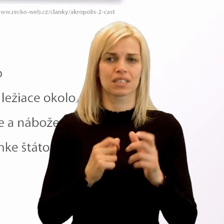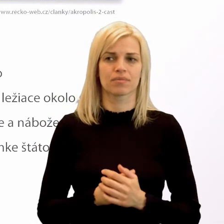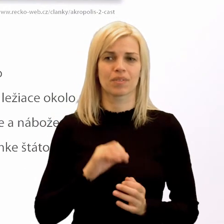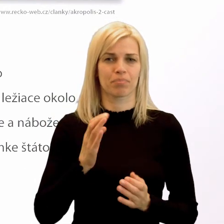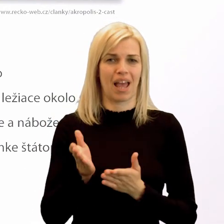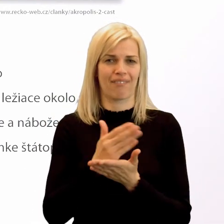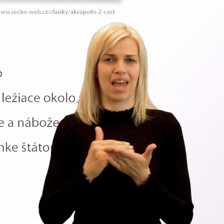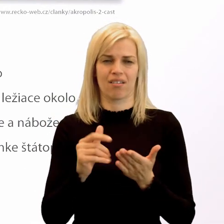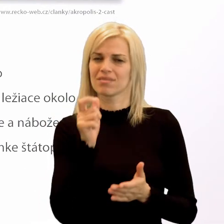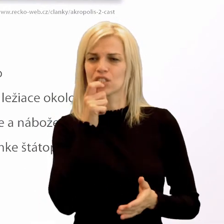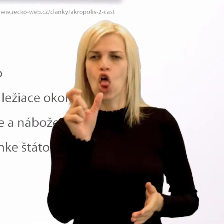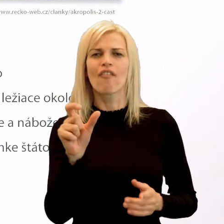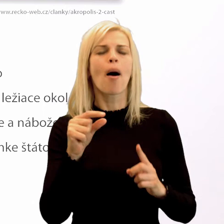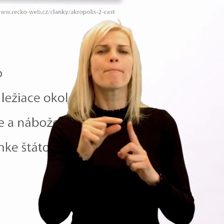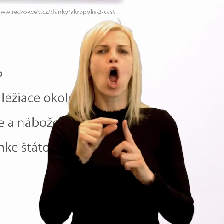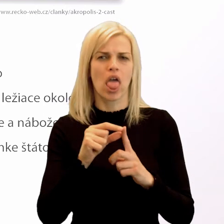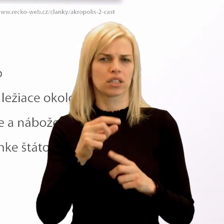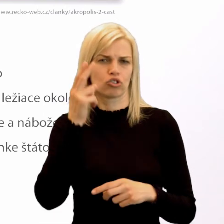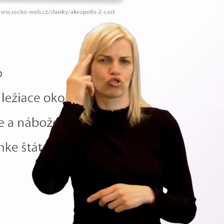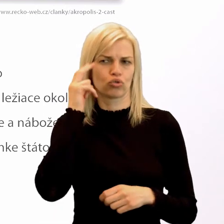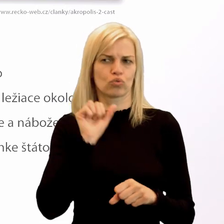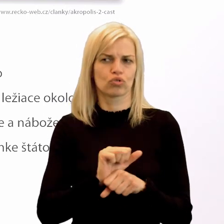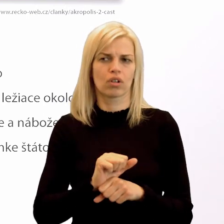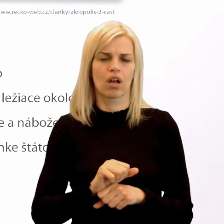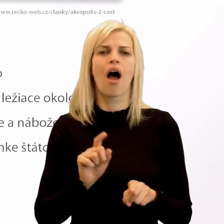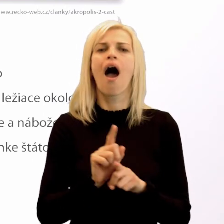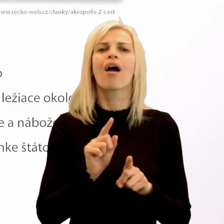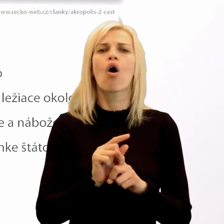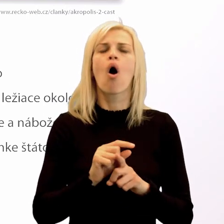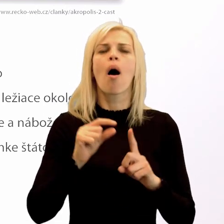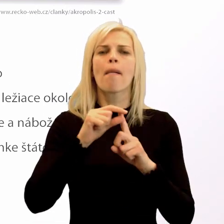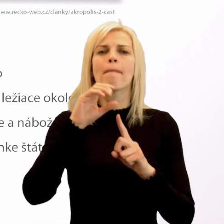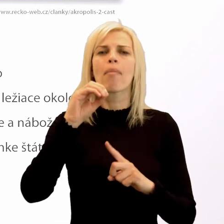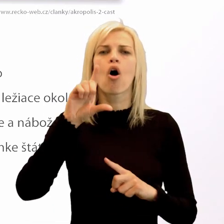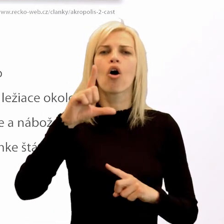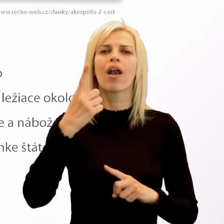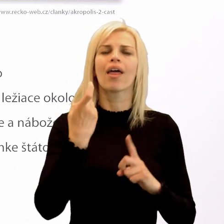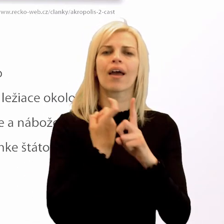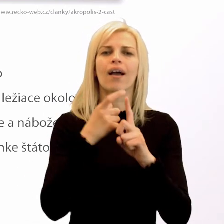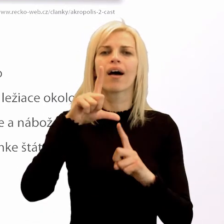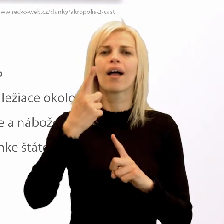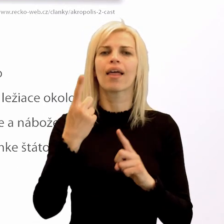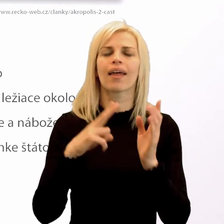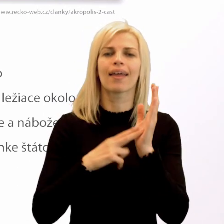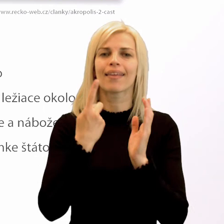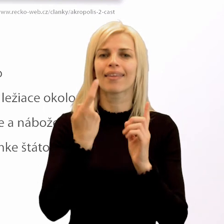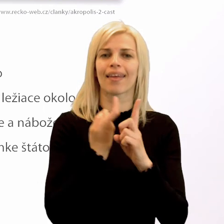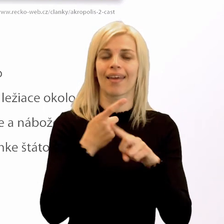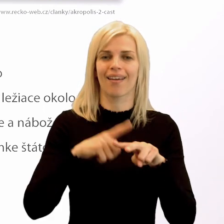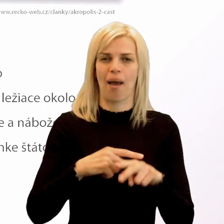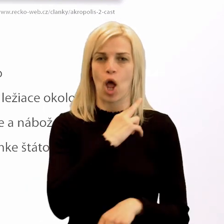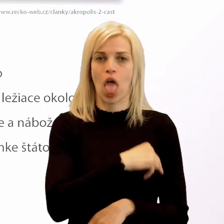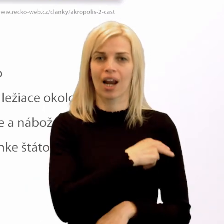poznáte. Napríklad v takom slove, ako je poli, klinika, čo znamená meská klinika. Polis bol samostatný